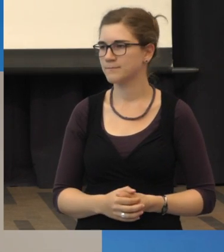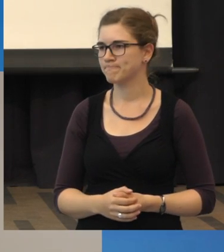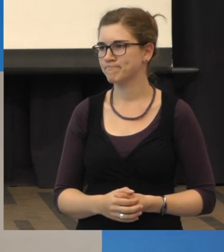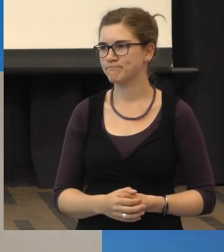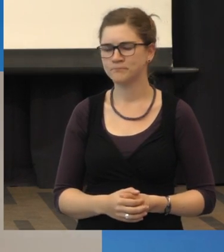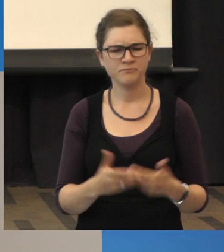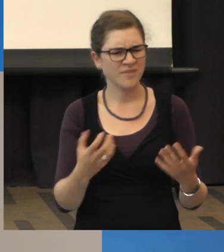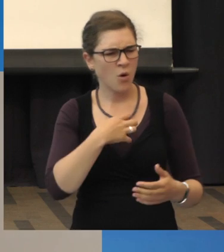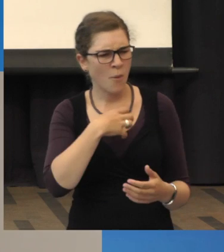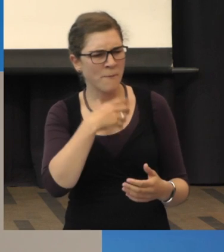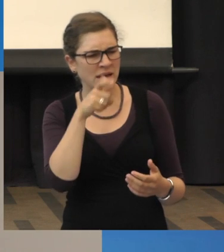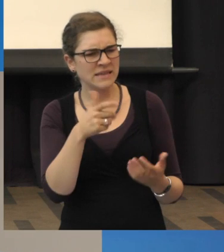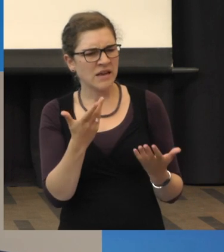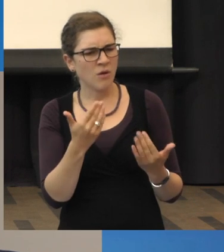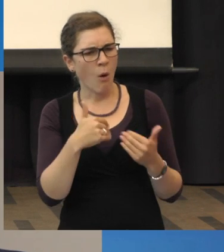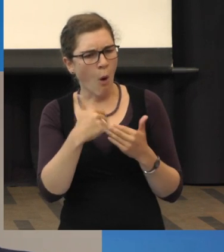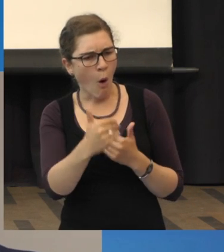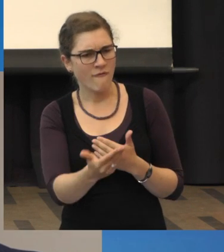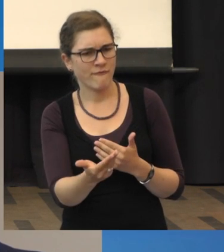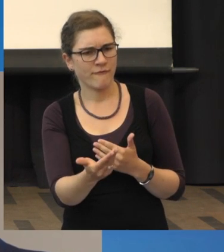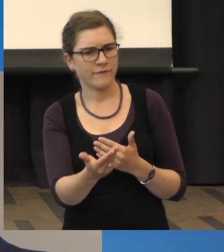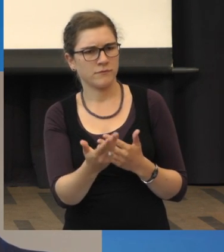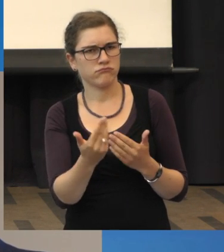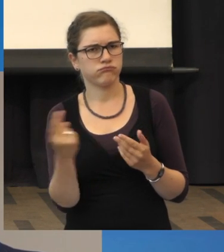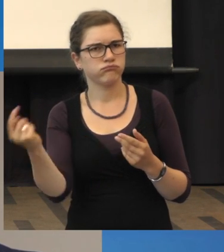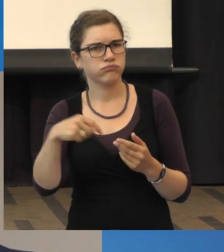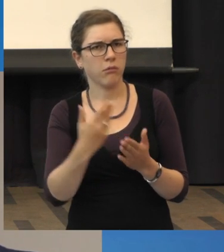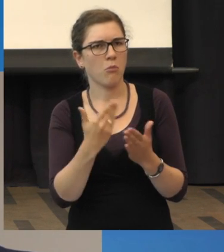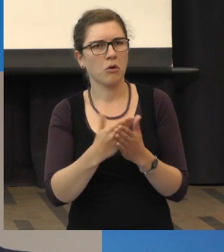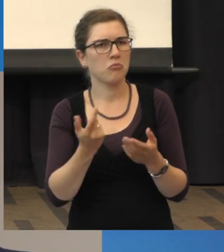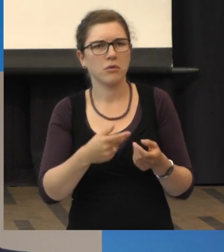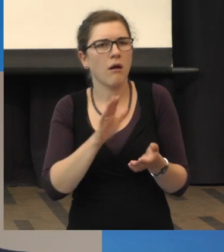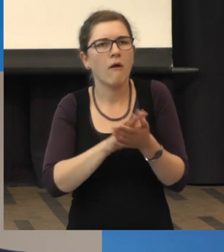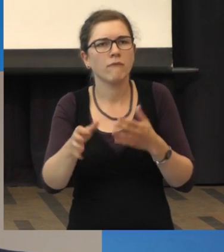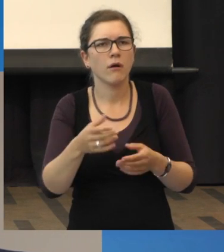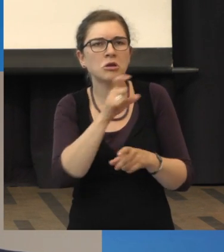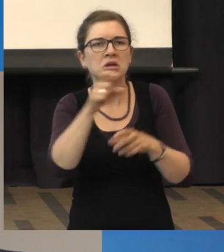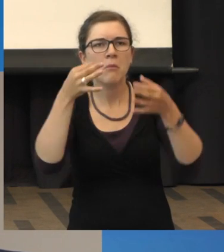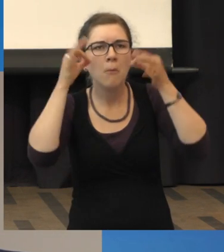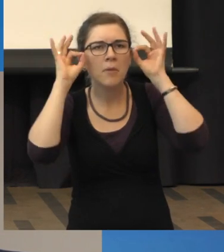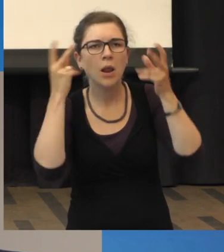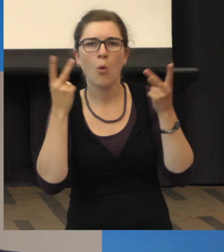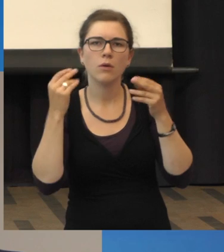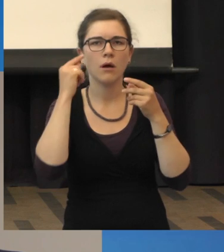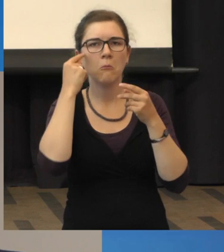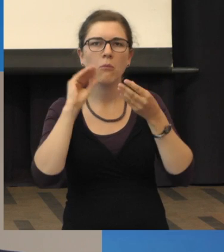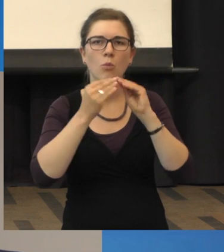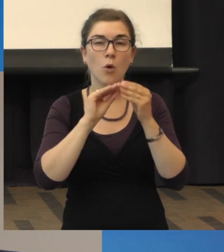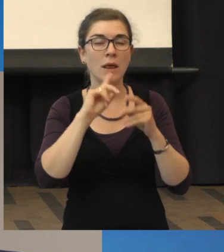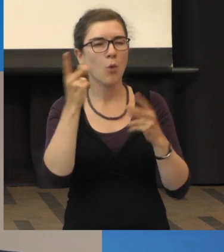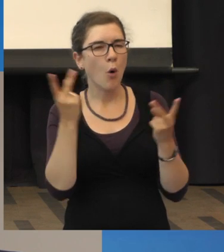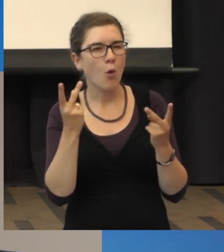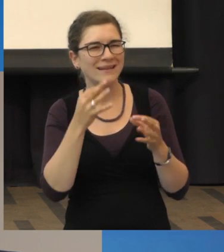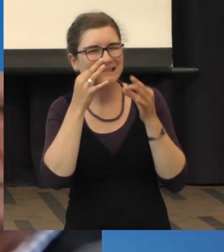Sind das Patienten, die sonst auch zu Ihnen kommen, wegen Brille oder anderen Beschwerden? Oder kommen die jetzt ganz